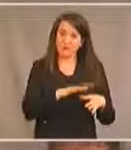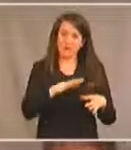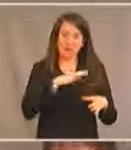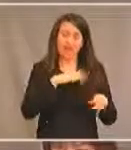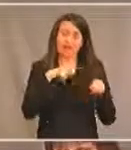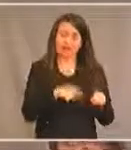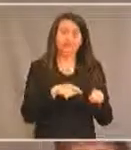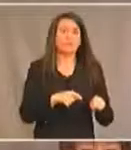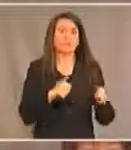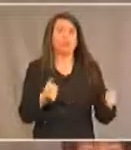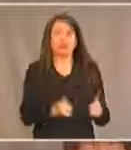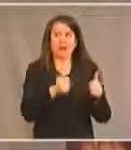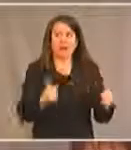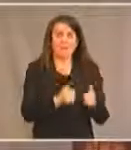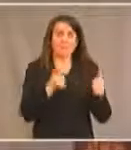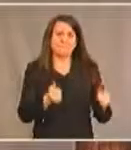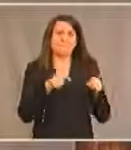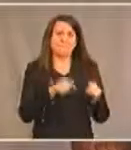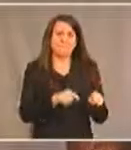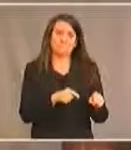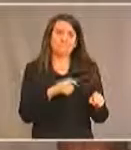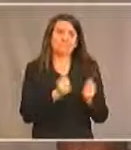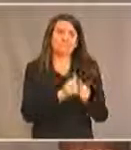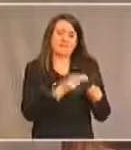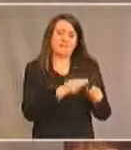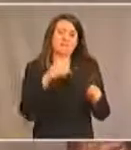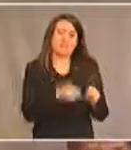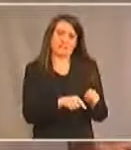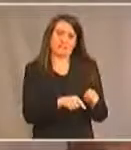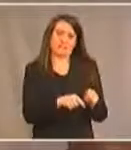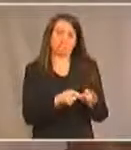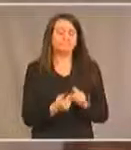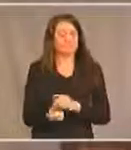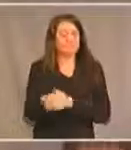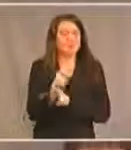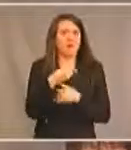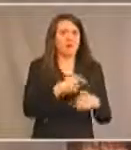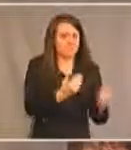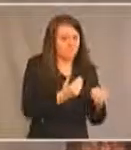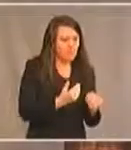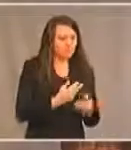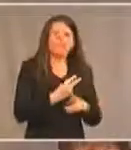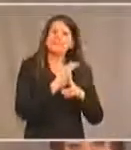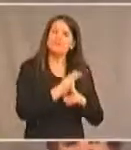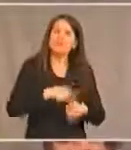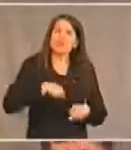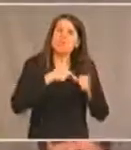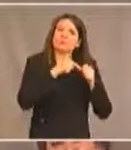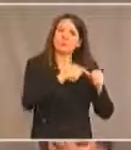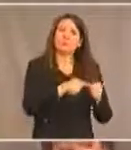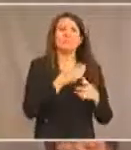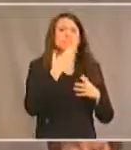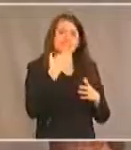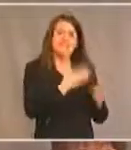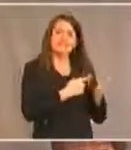en a passablement qui ont des handicaps, surtout qui ont besoin de soins de longue durée. Alors, merci de